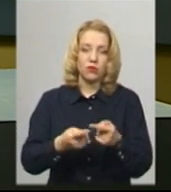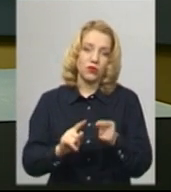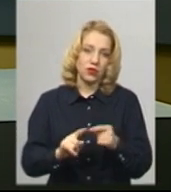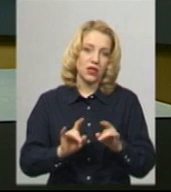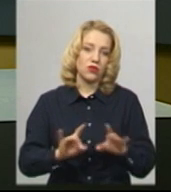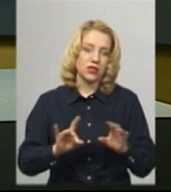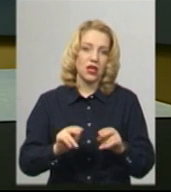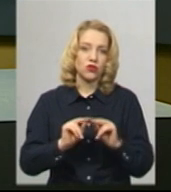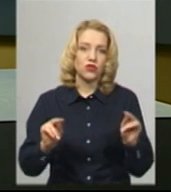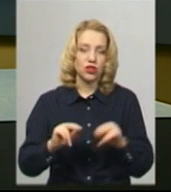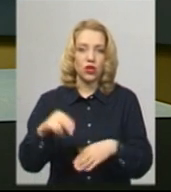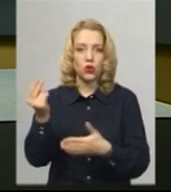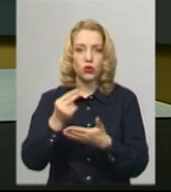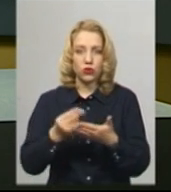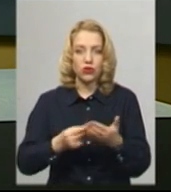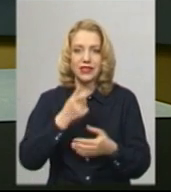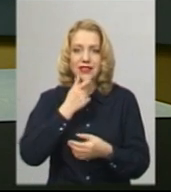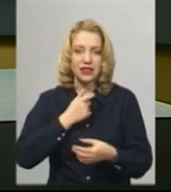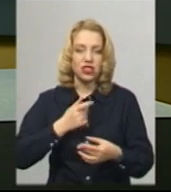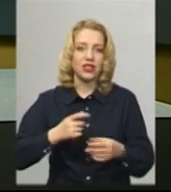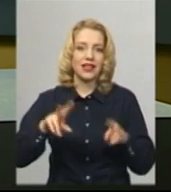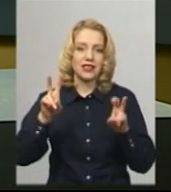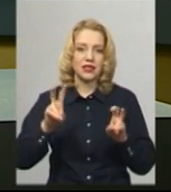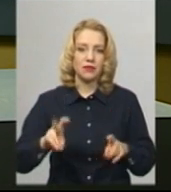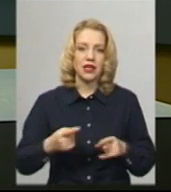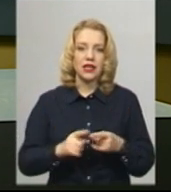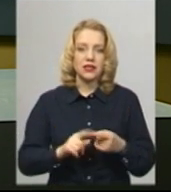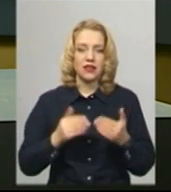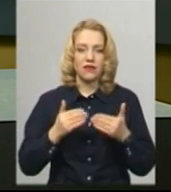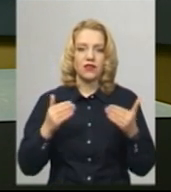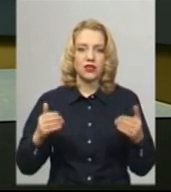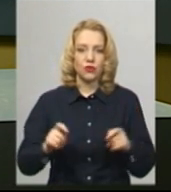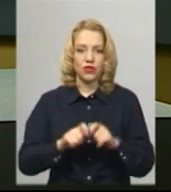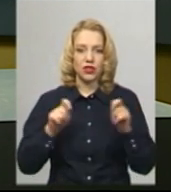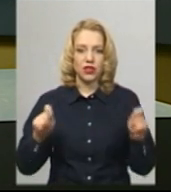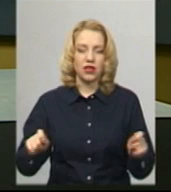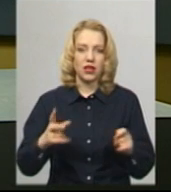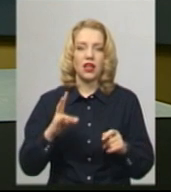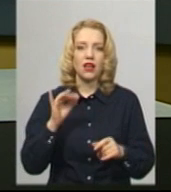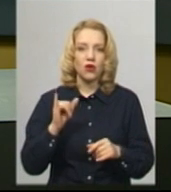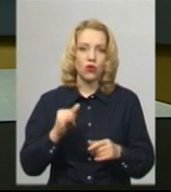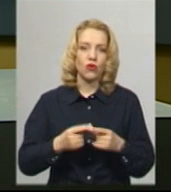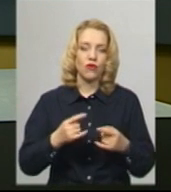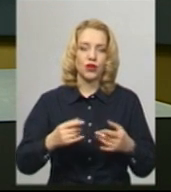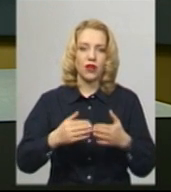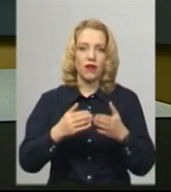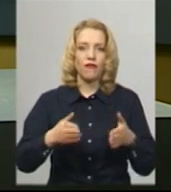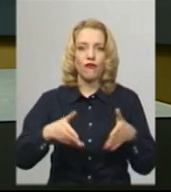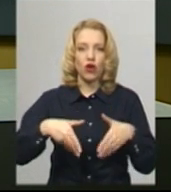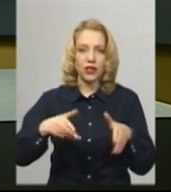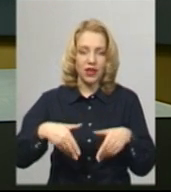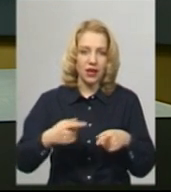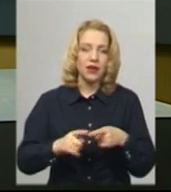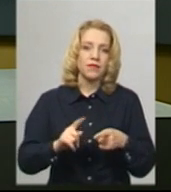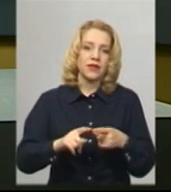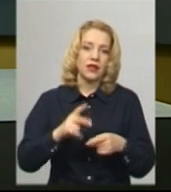вчителька художньо-естетичних дисциплін Марія Крамер. Виставка відкрилася у фойє Суспільного мовника ЮАП «Поділля». Картини можна переглянути до